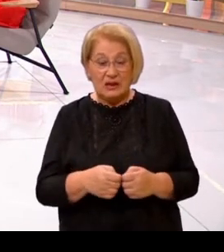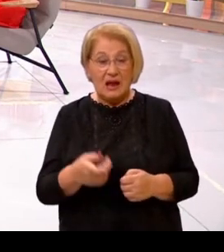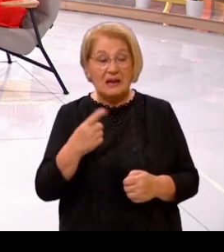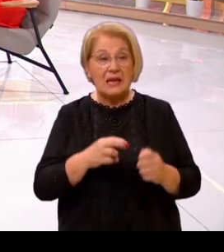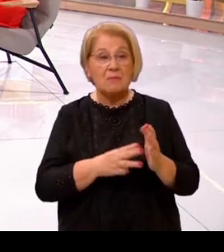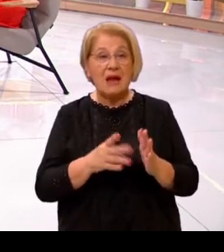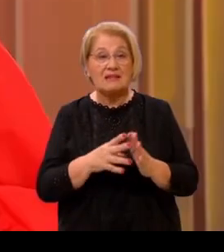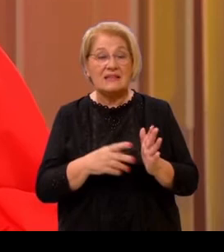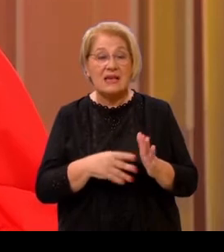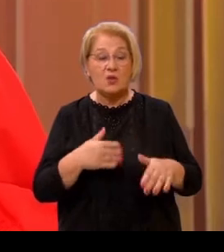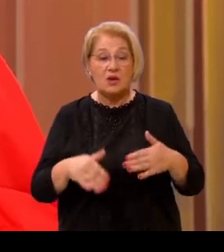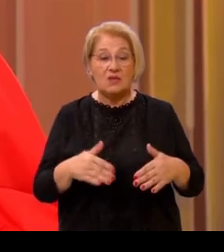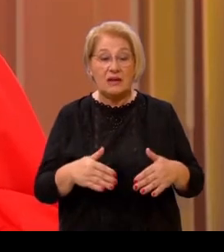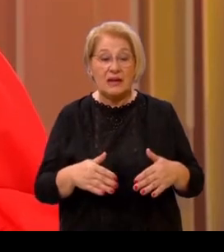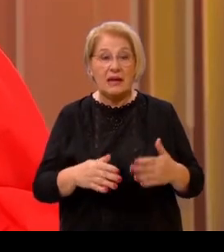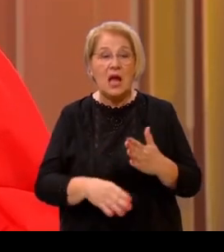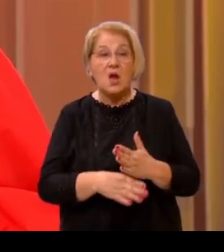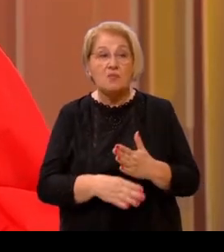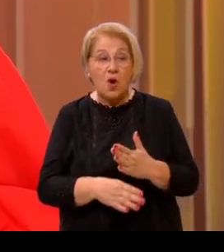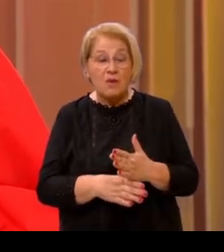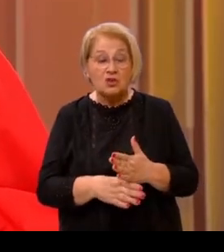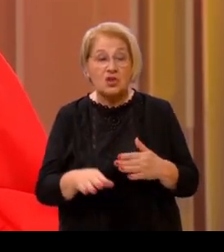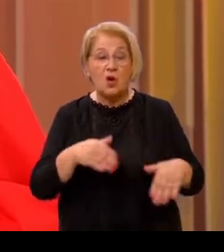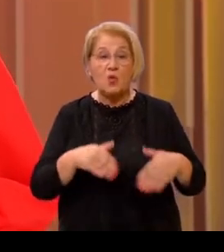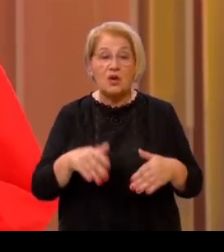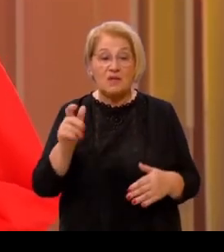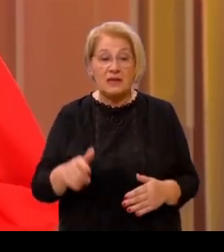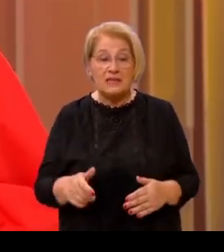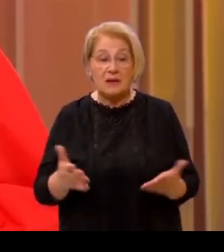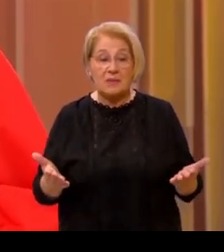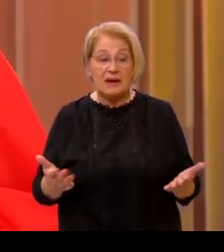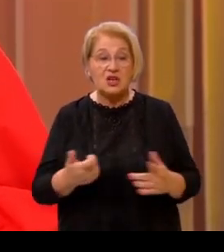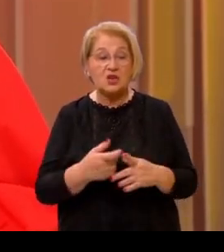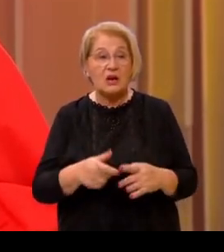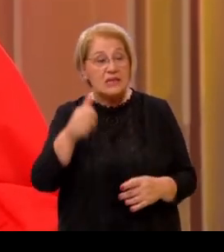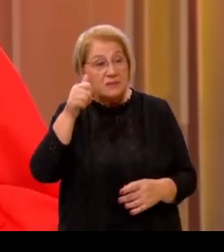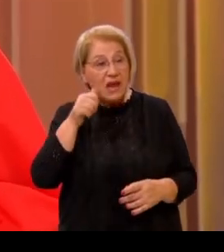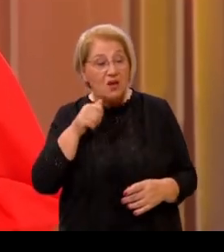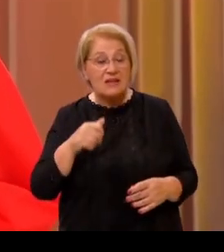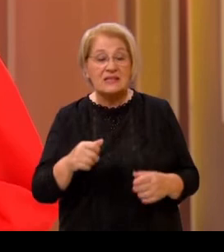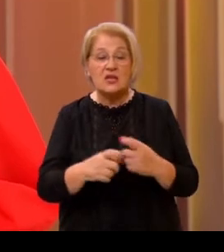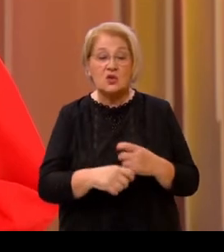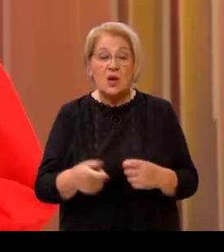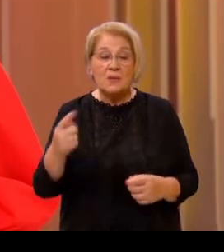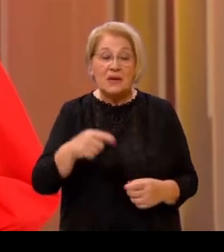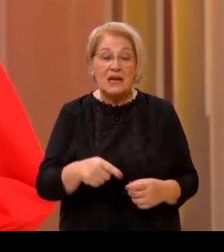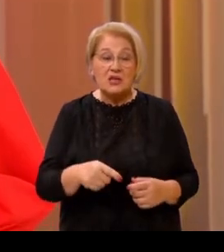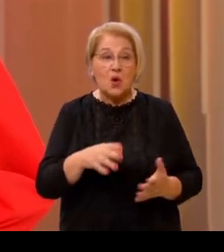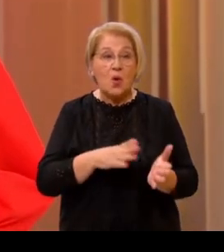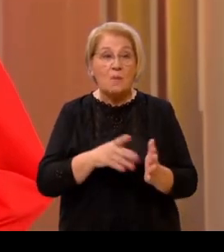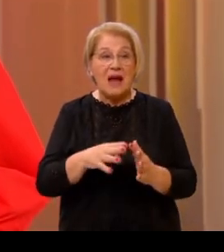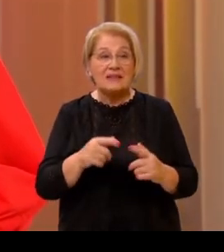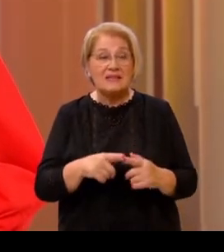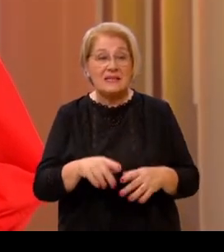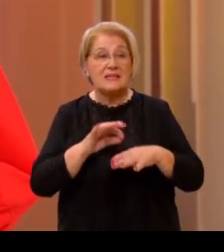matica umirovljenika, kroz svoje programe pomaže umirovljenicima. Pa evo, naše kolege iz Bjelovarskog studija bili su u matici sa njenim